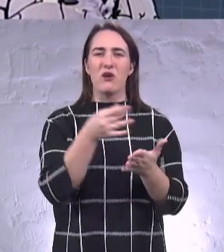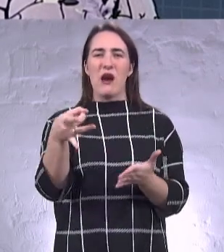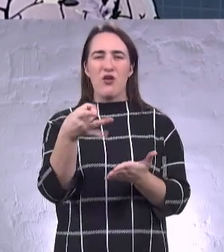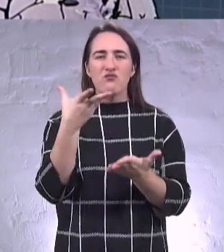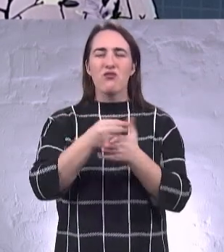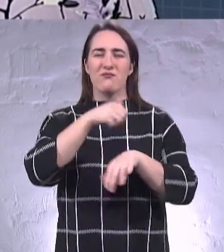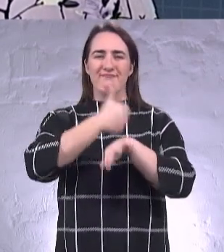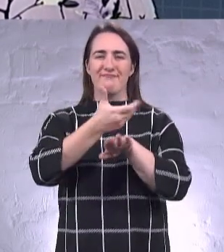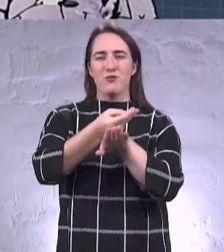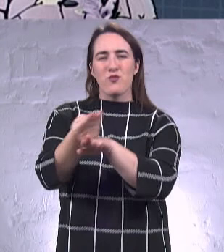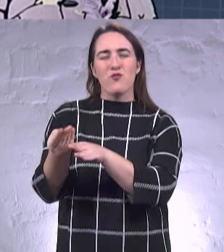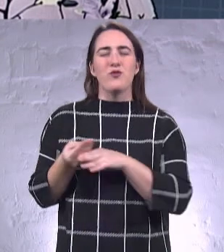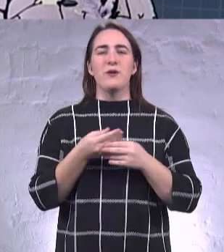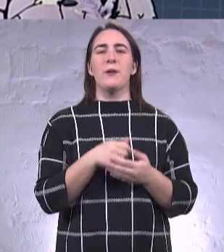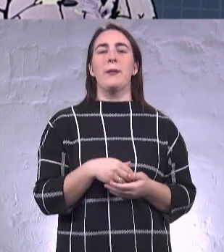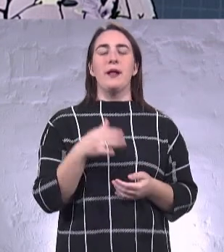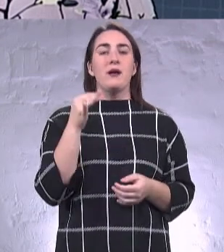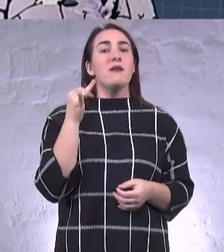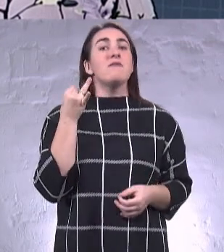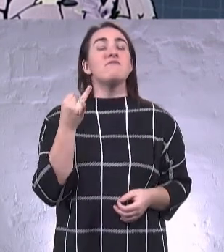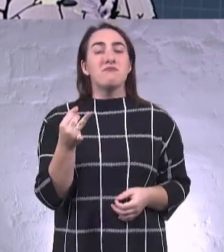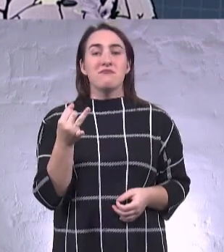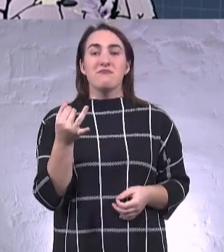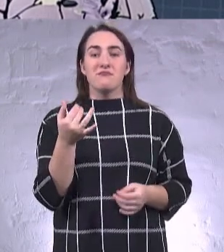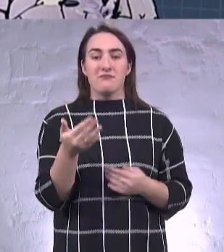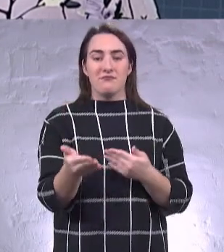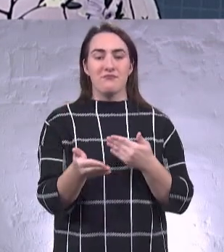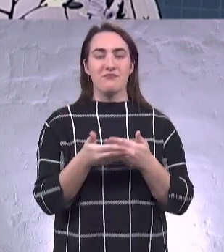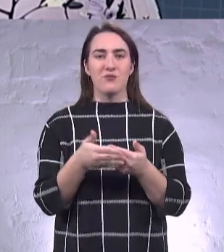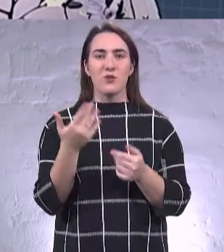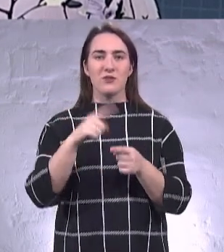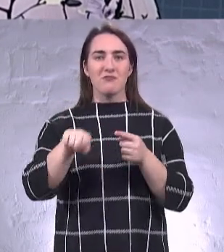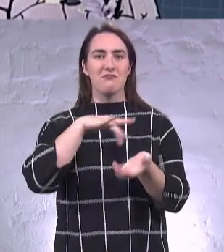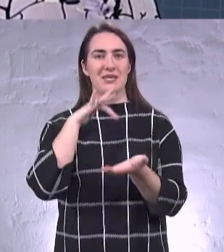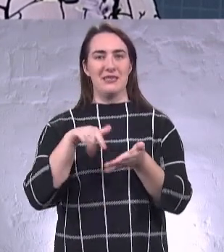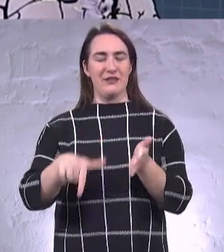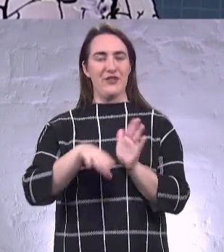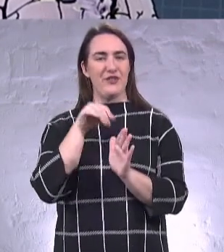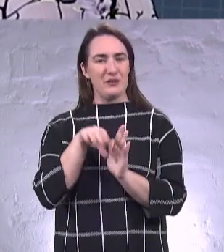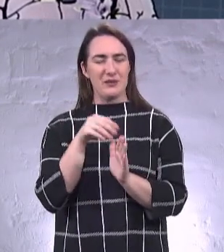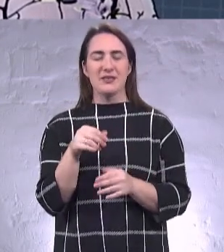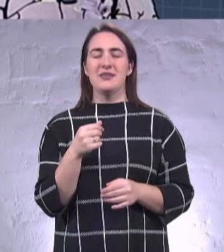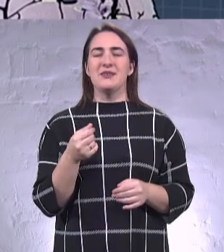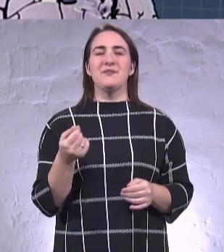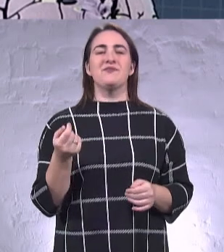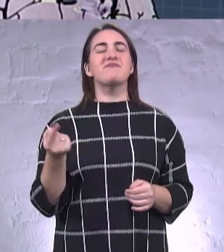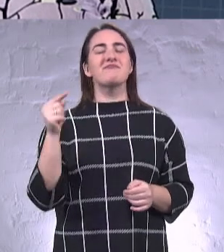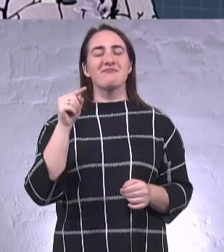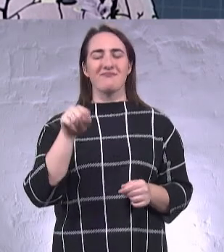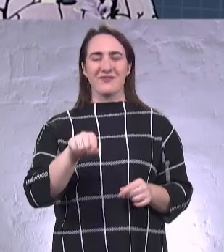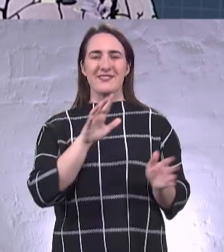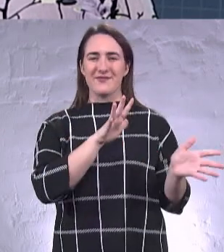І тут справа підходить до місцевих виборів. Звичайно, що на тій хвилі, яку